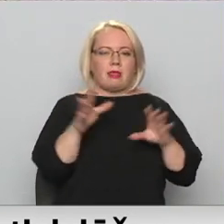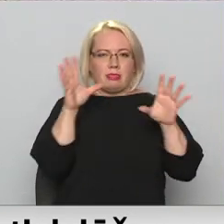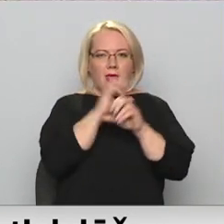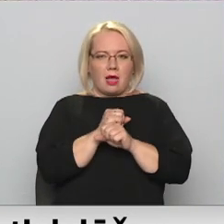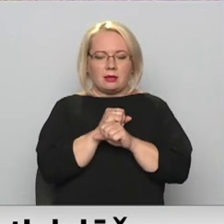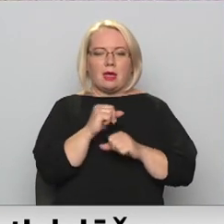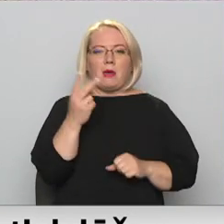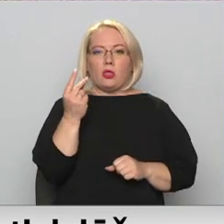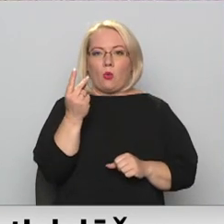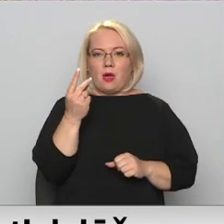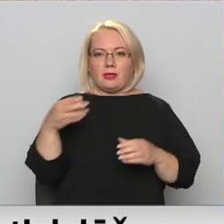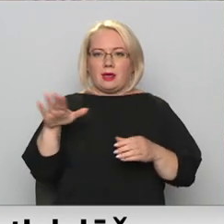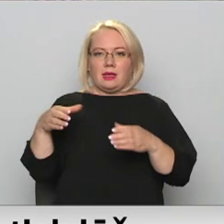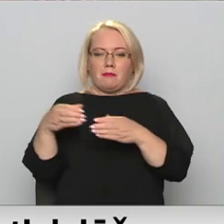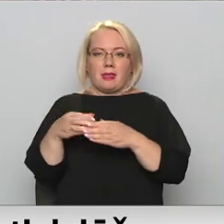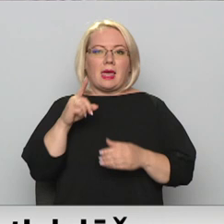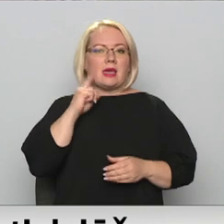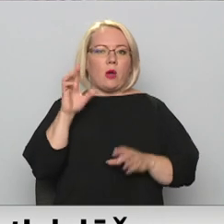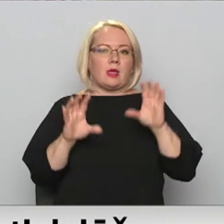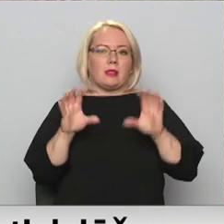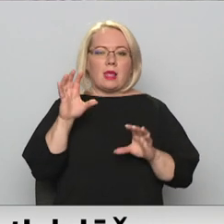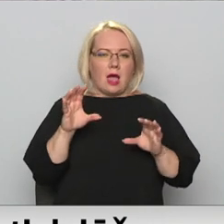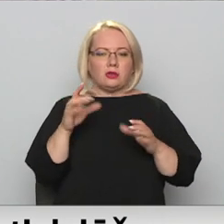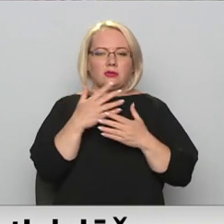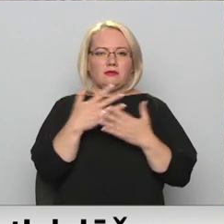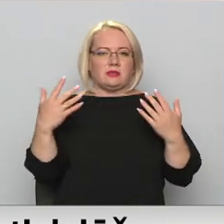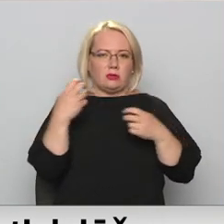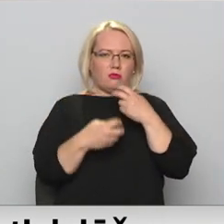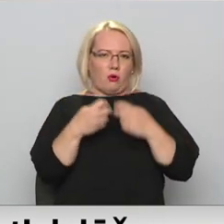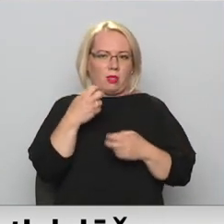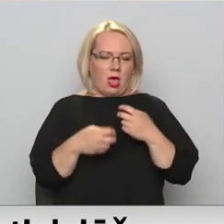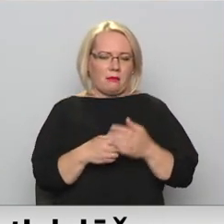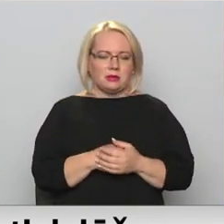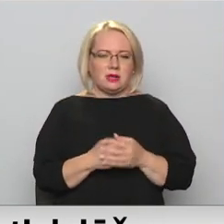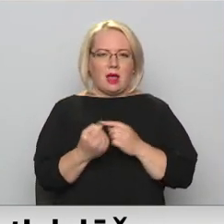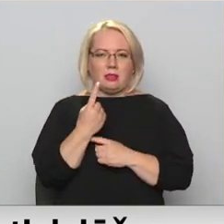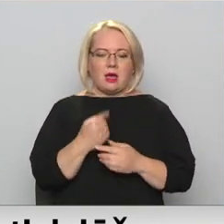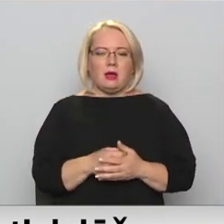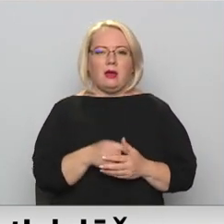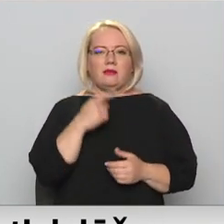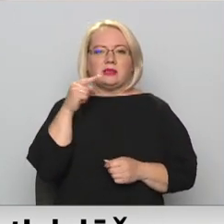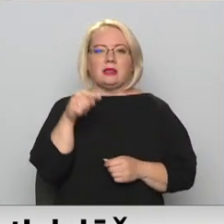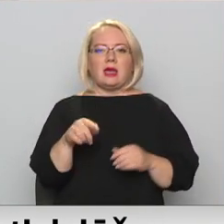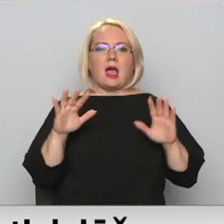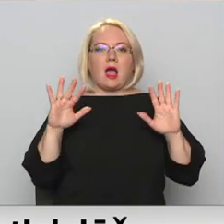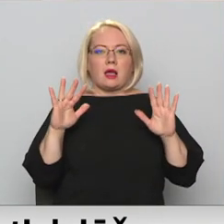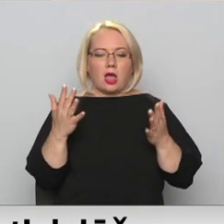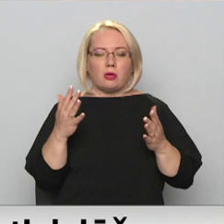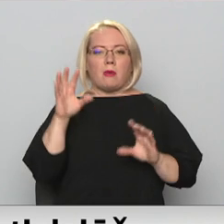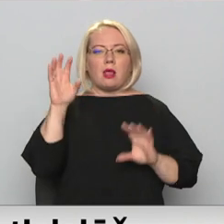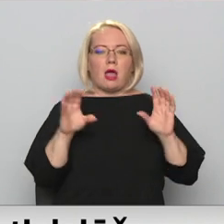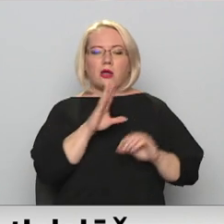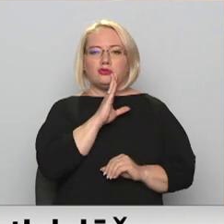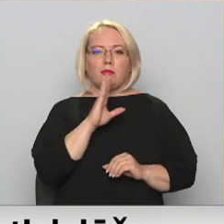otrs standējums gados jauni lāči gan sagādā galvas sāpes. Šajā gadījumā tikpat labi lāču